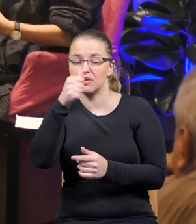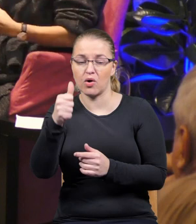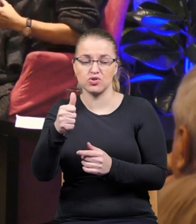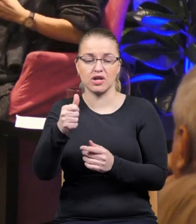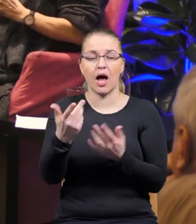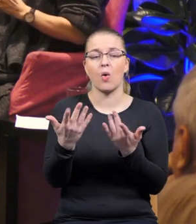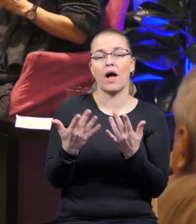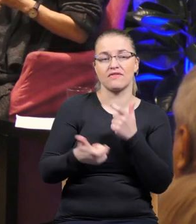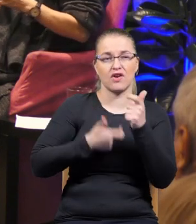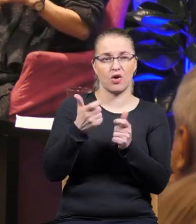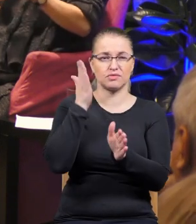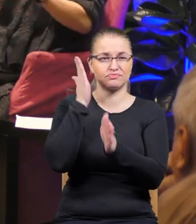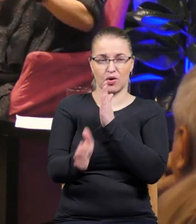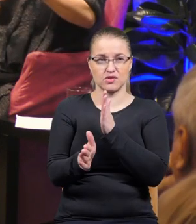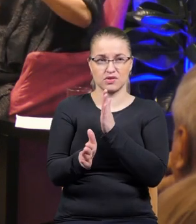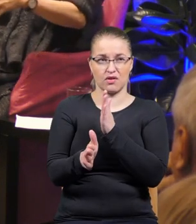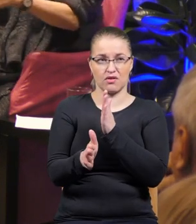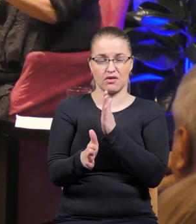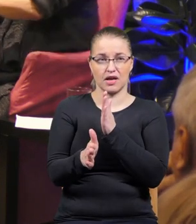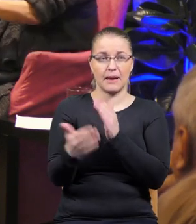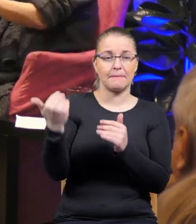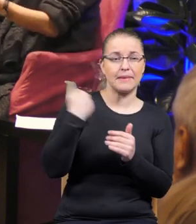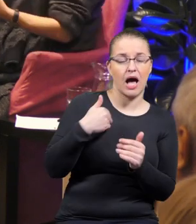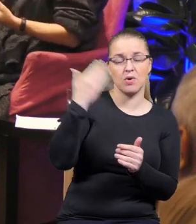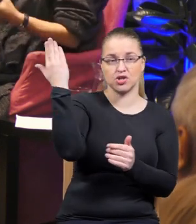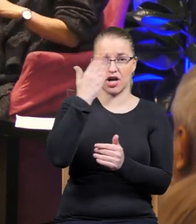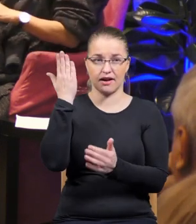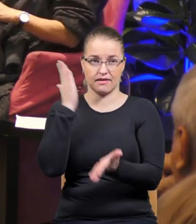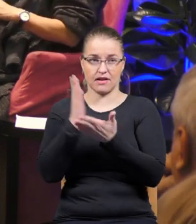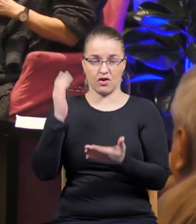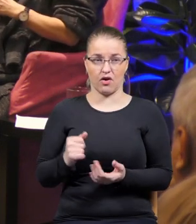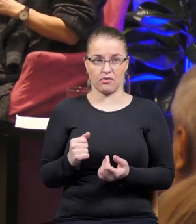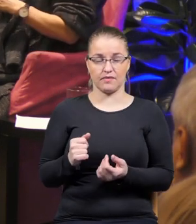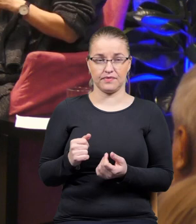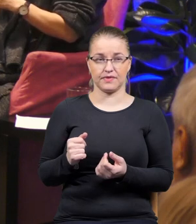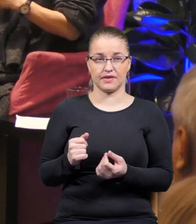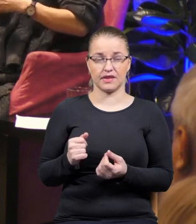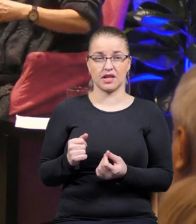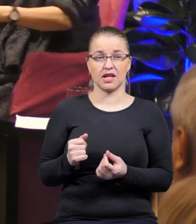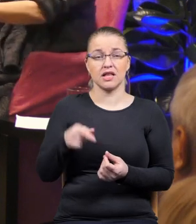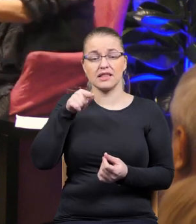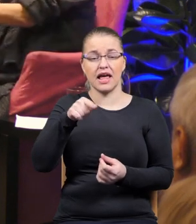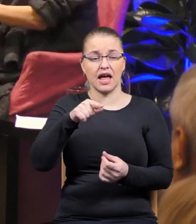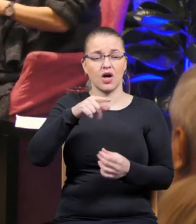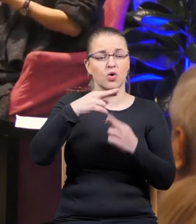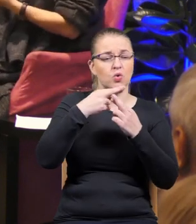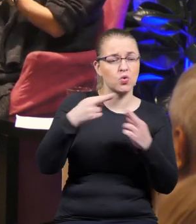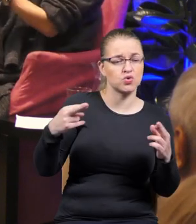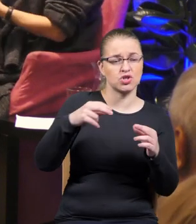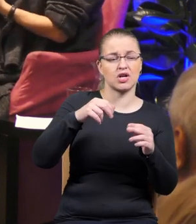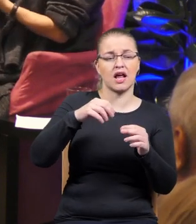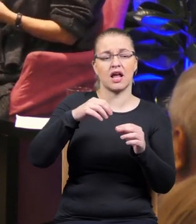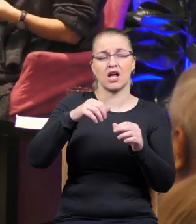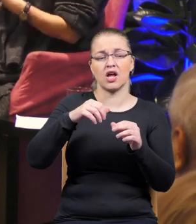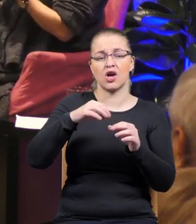generalizować i nie stosować tego biało-czarnego naświetlenia, że właśnie w tych dziedzinach sztuki zawsze